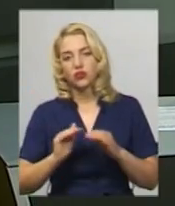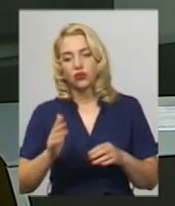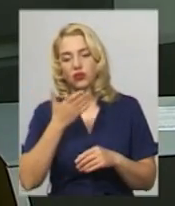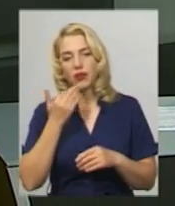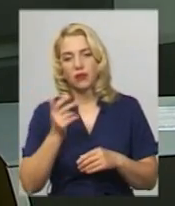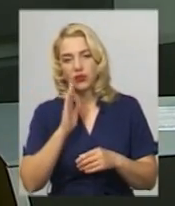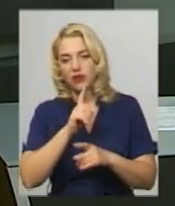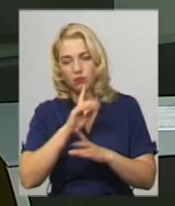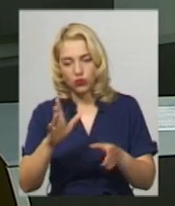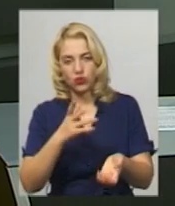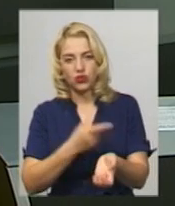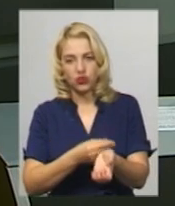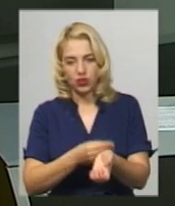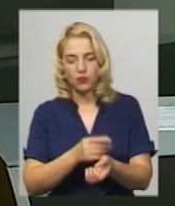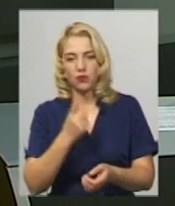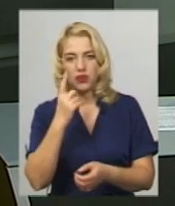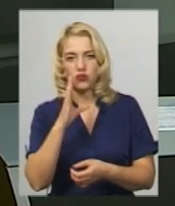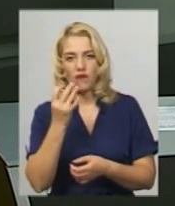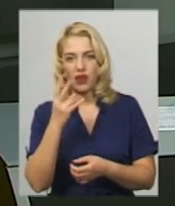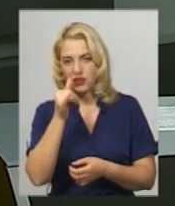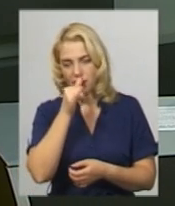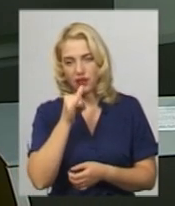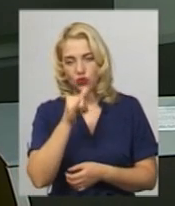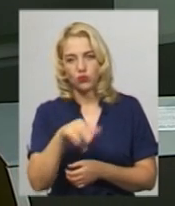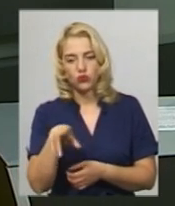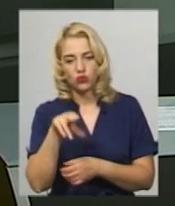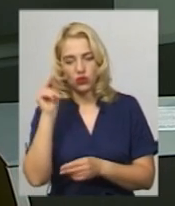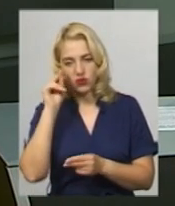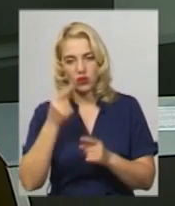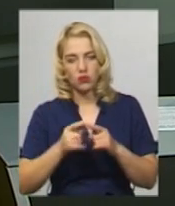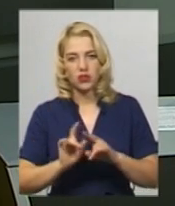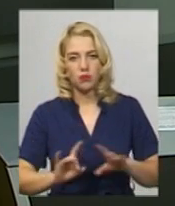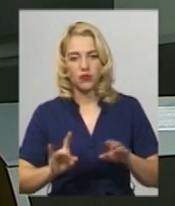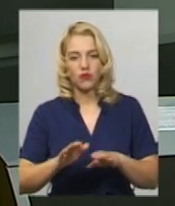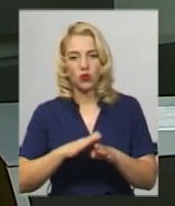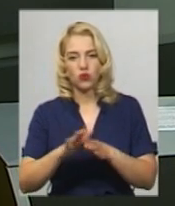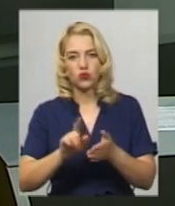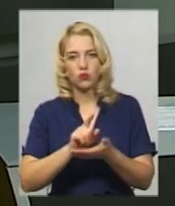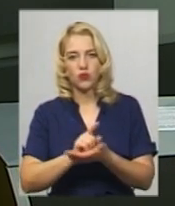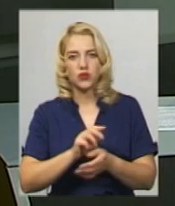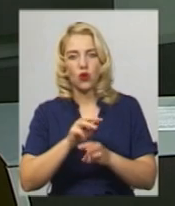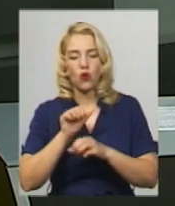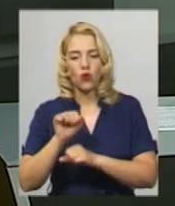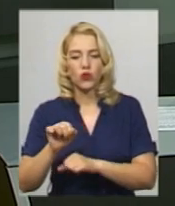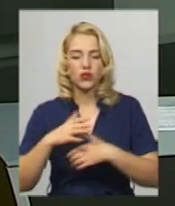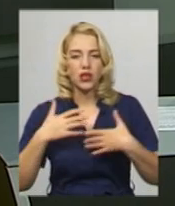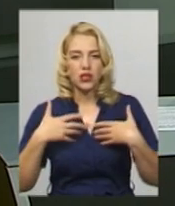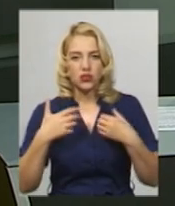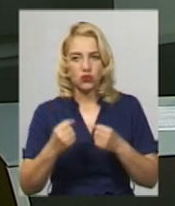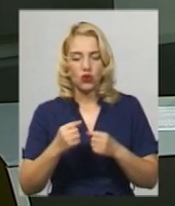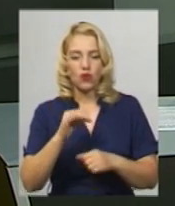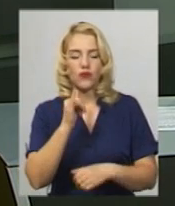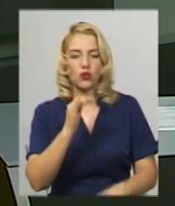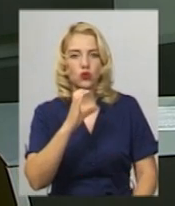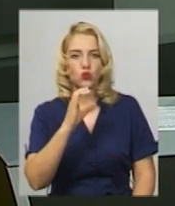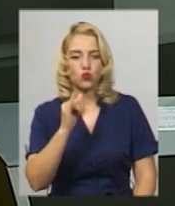матимуть щеплень, до 1 вересня не допустять до навчання. Про це повідомила виконуюча обов'язки міністра охорони здоров'я Уліана Супрун на спільному